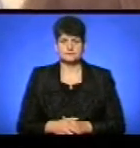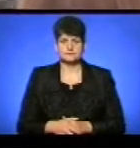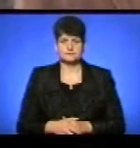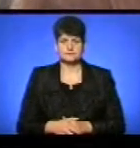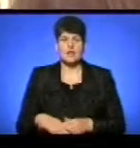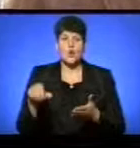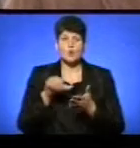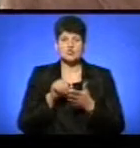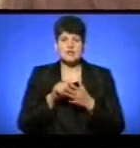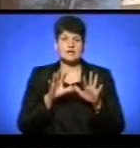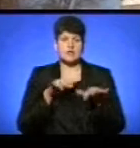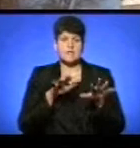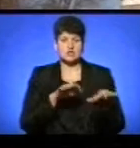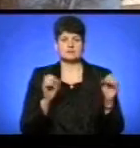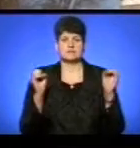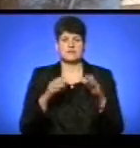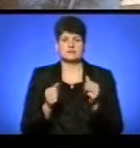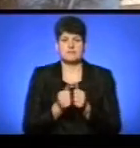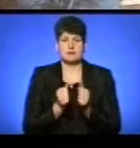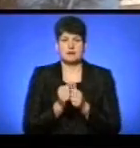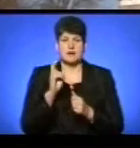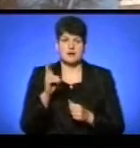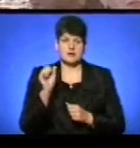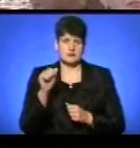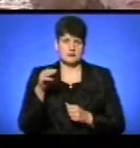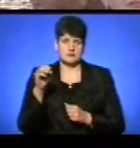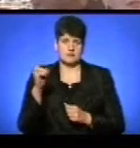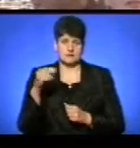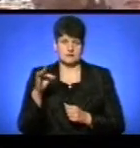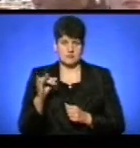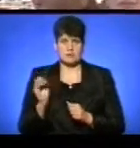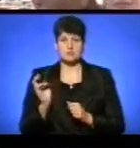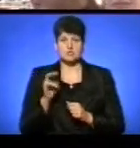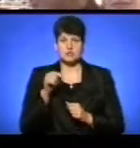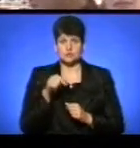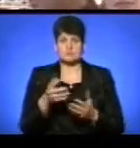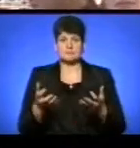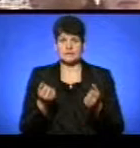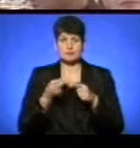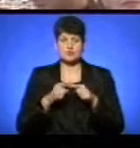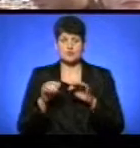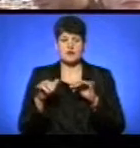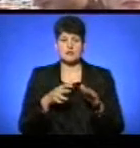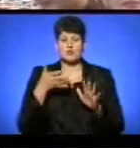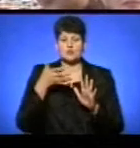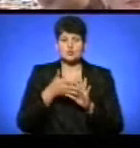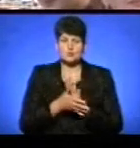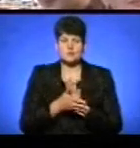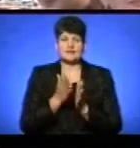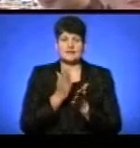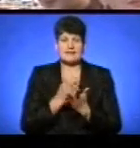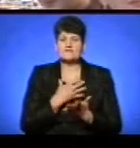Учасники маршу збираються біля Катедрального собору. Ми прийшли сюди підтримати цю акцію, тому що розуміємо її